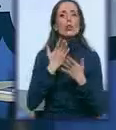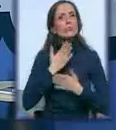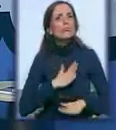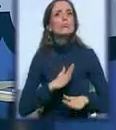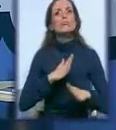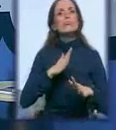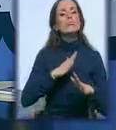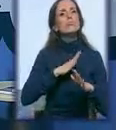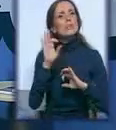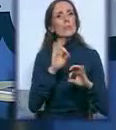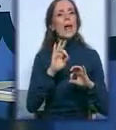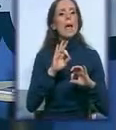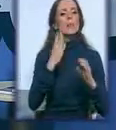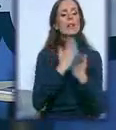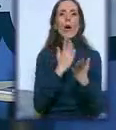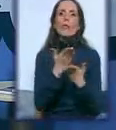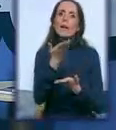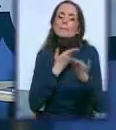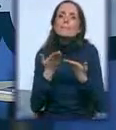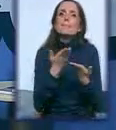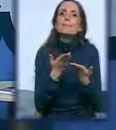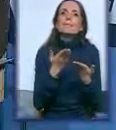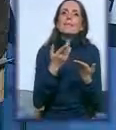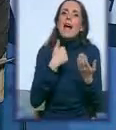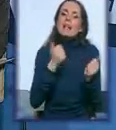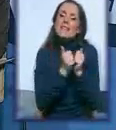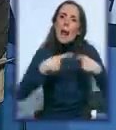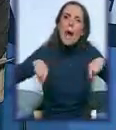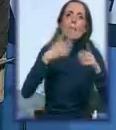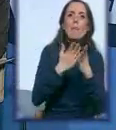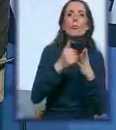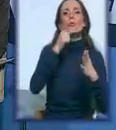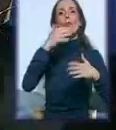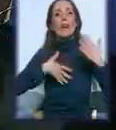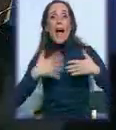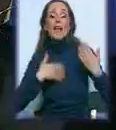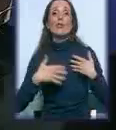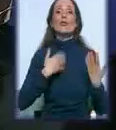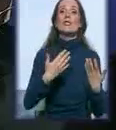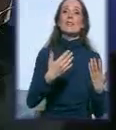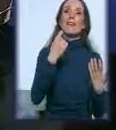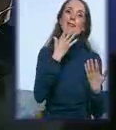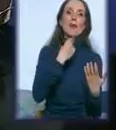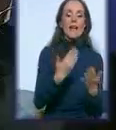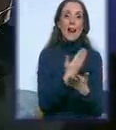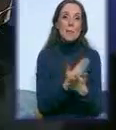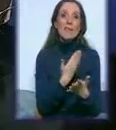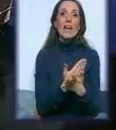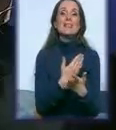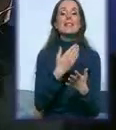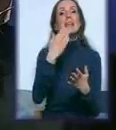nama stvarno onako podele kako sreću i radost zbog mnogih lepih vesti i tako i da nam pomognu kada